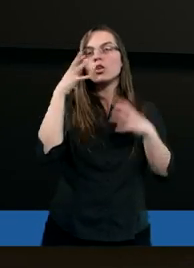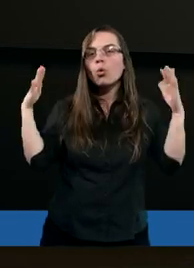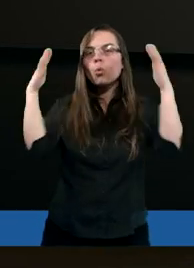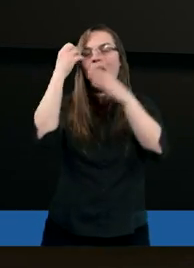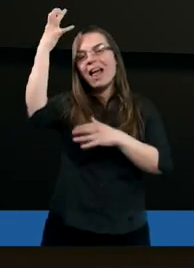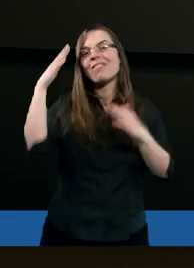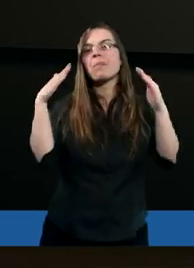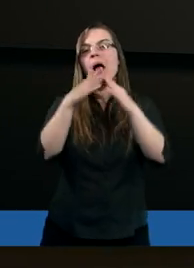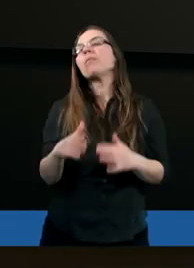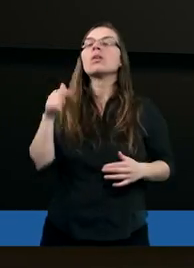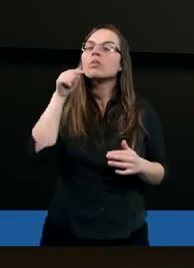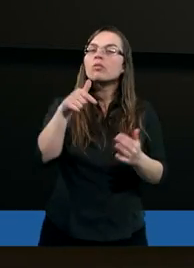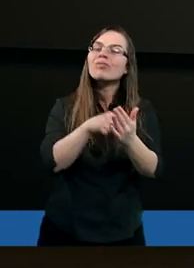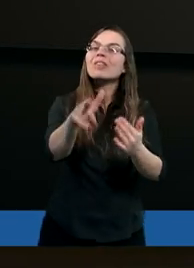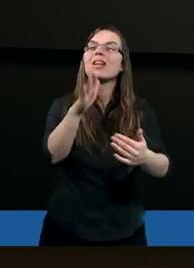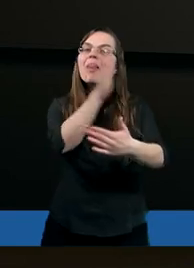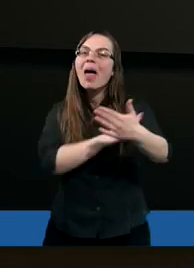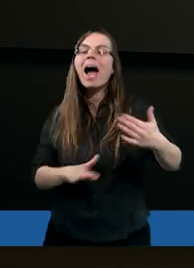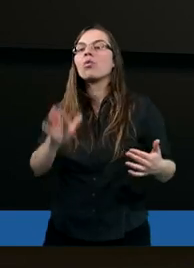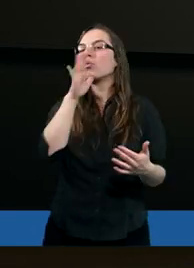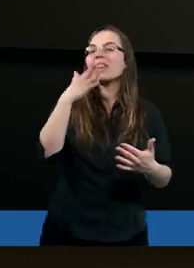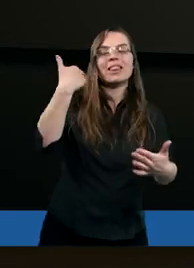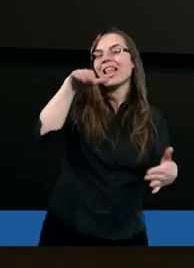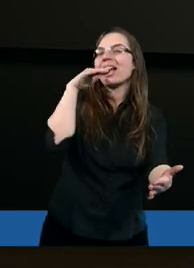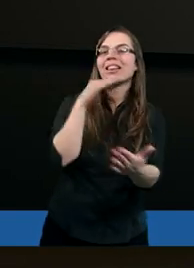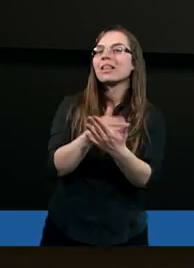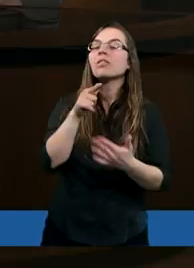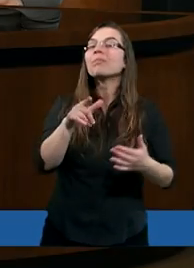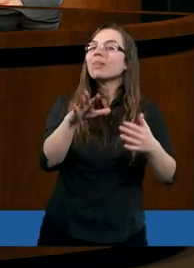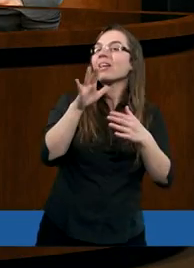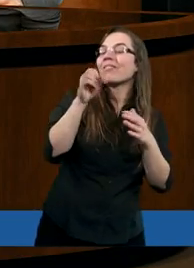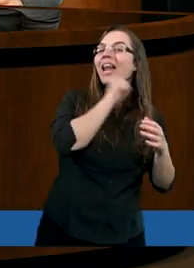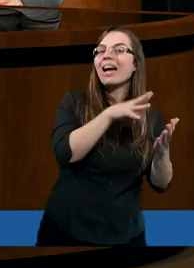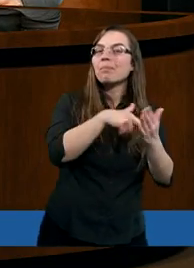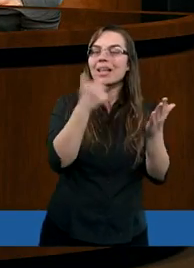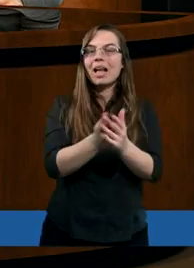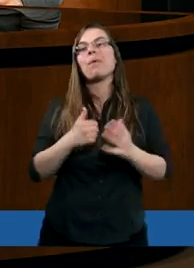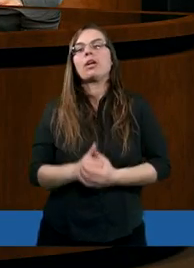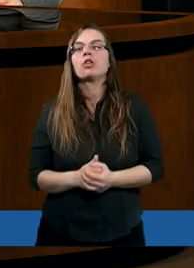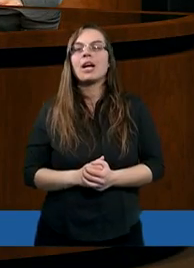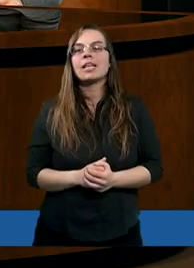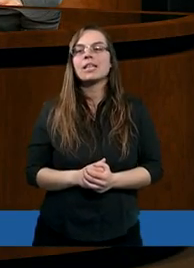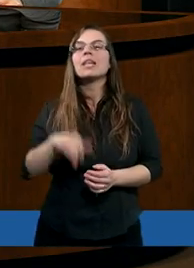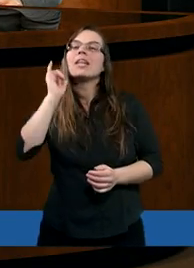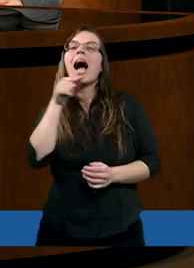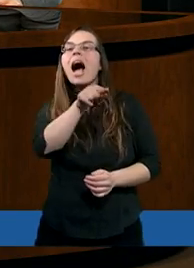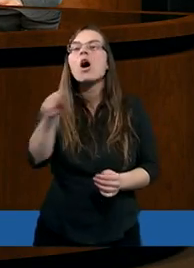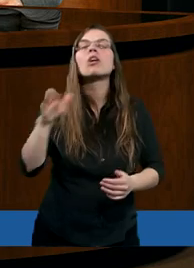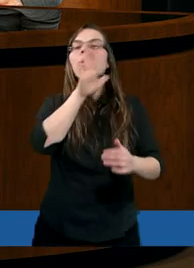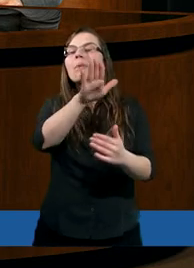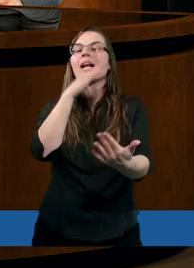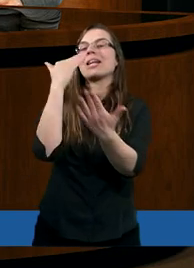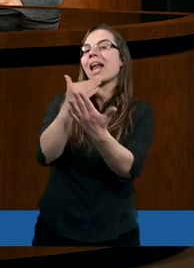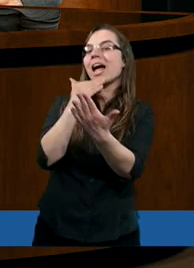To był tylko naród izraelski w Starym Testamencie. Jakie oni mieli